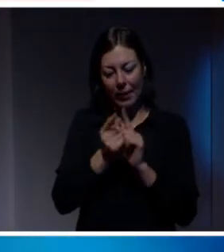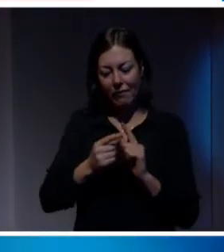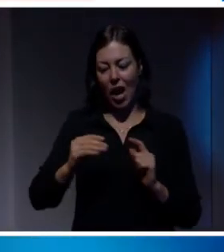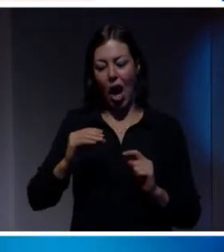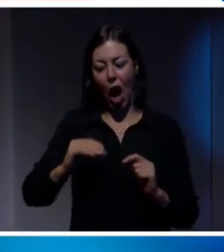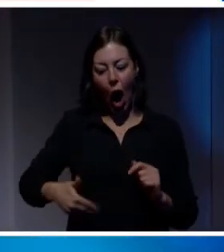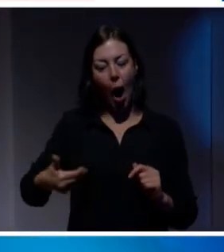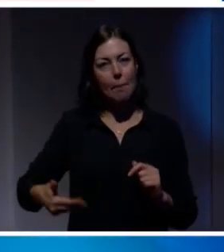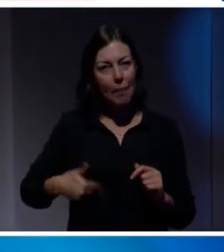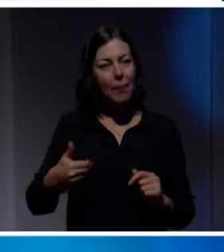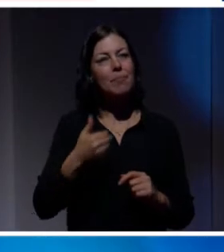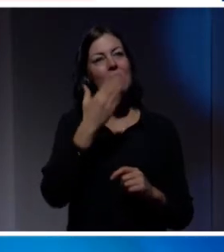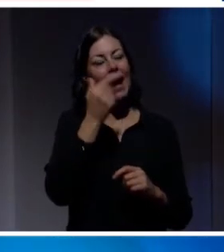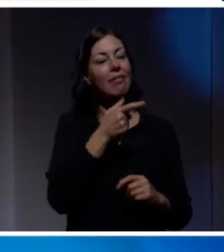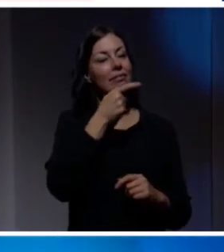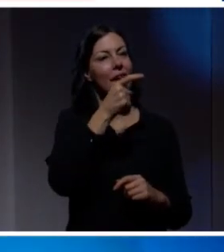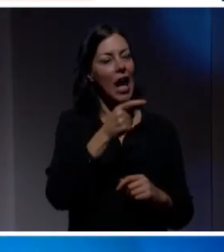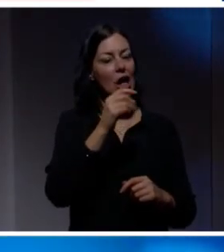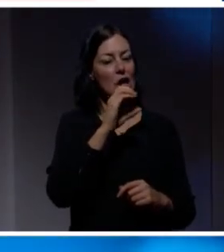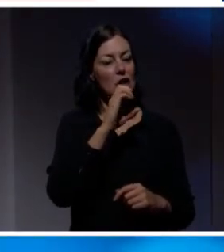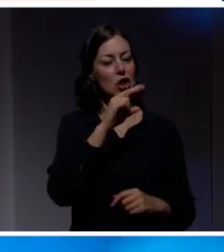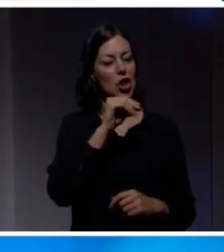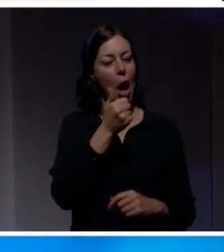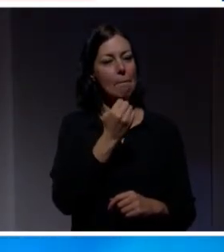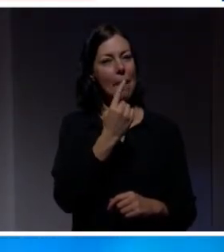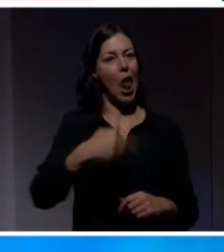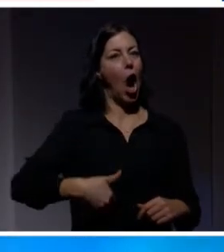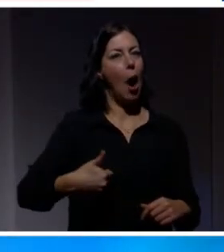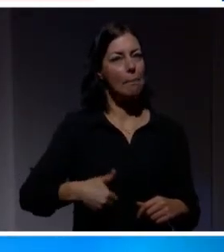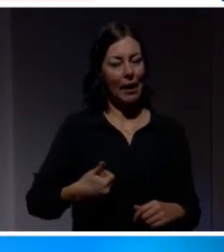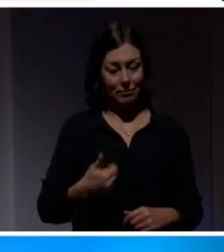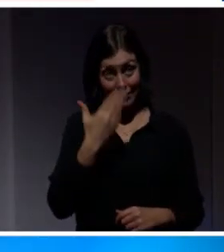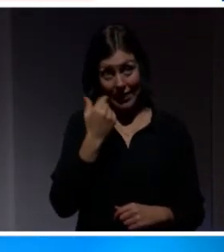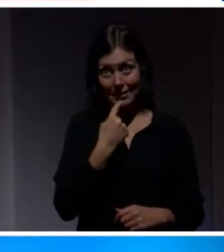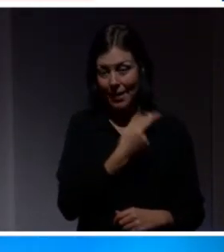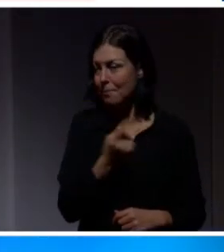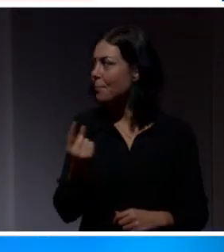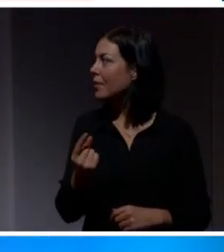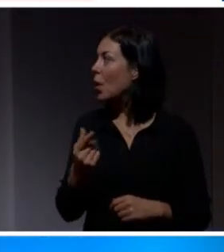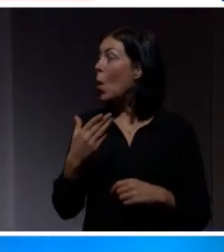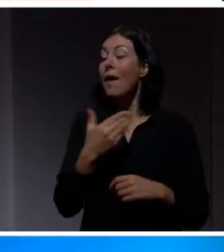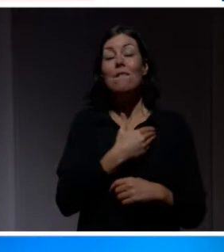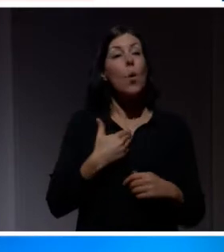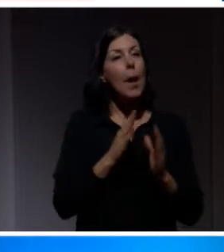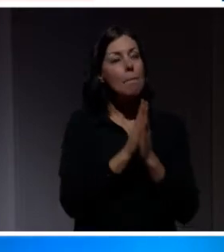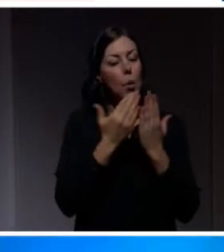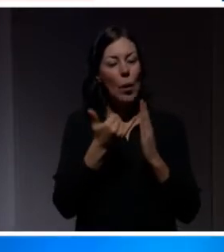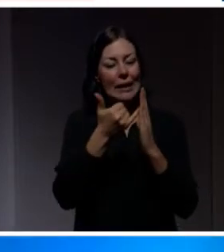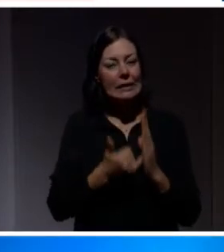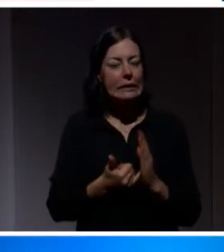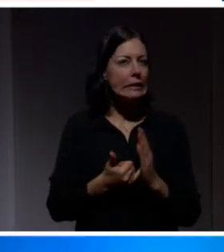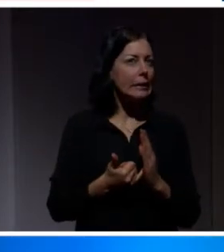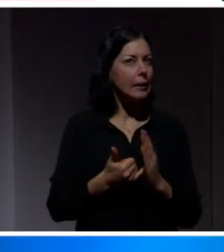olgasnabelataapa.gmail.com I alla fall. Våran bok är full med väldigt